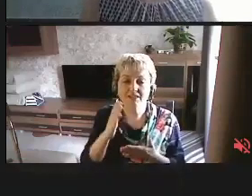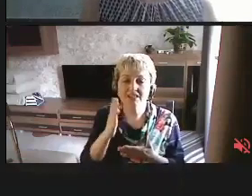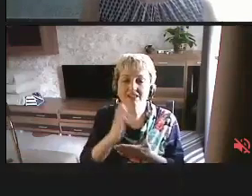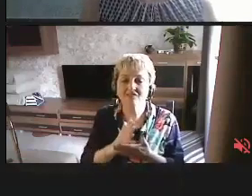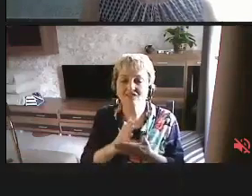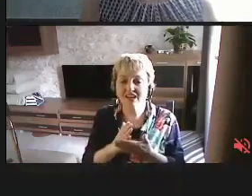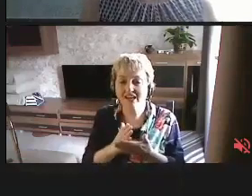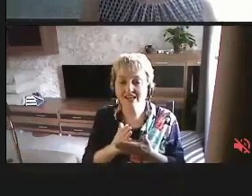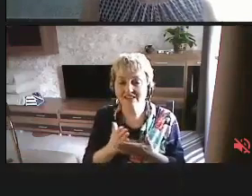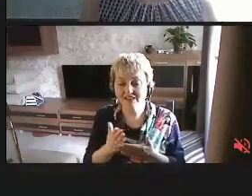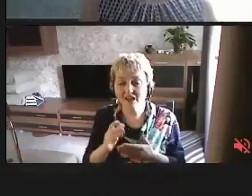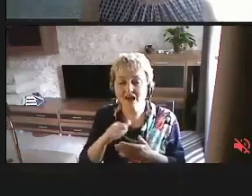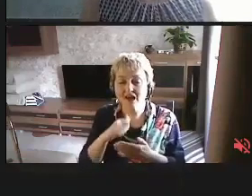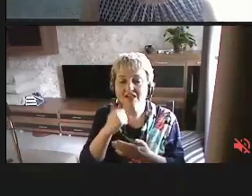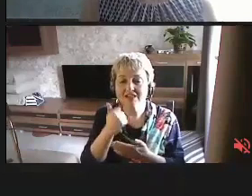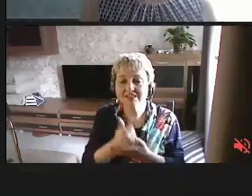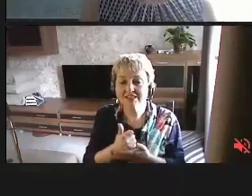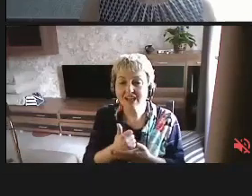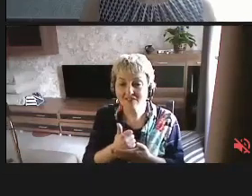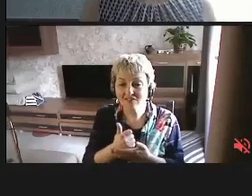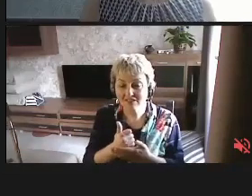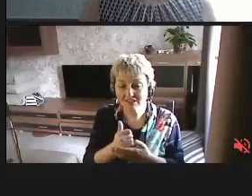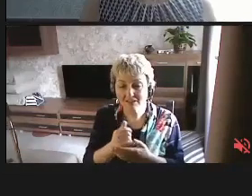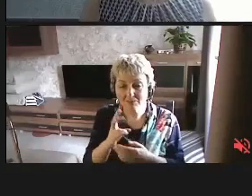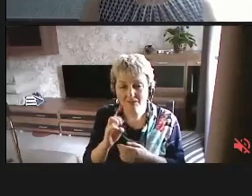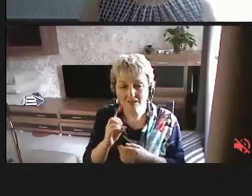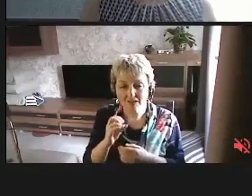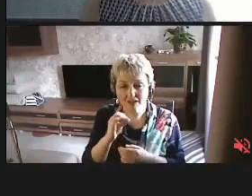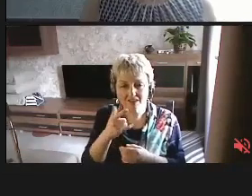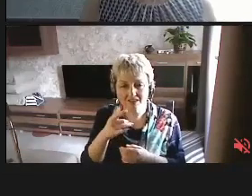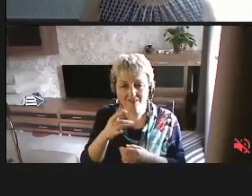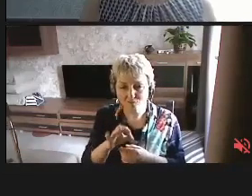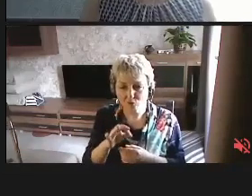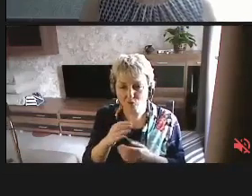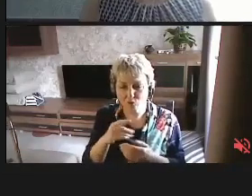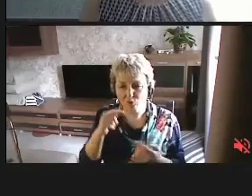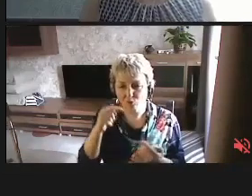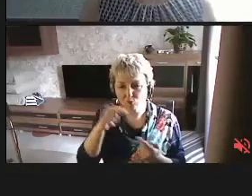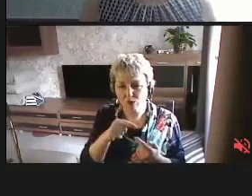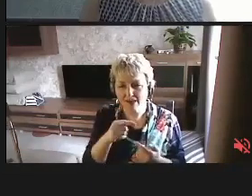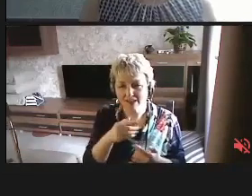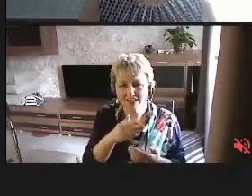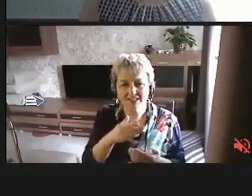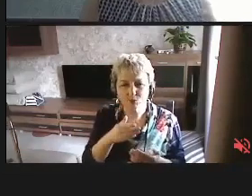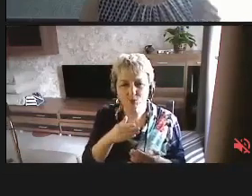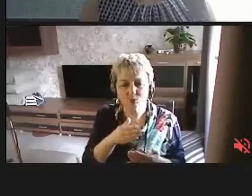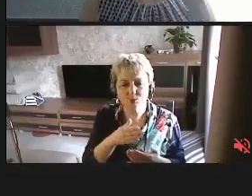основным, на него ориентируется.